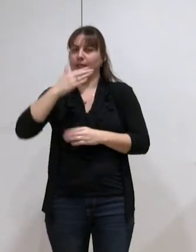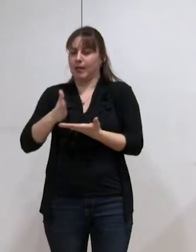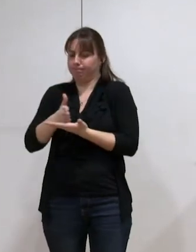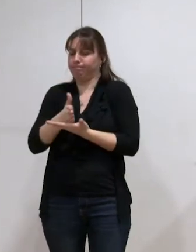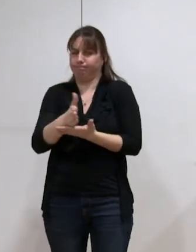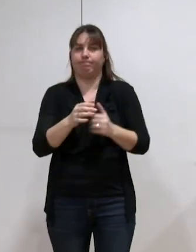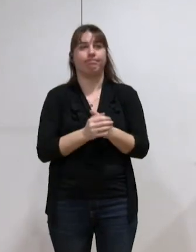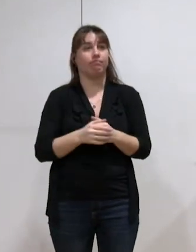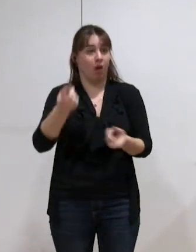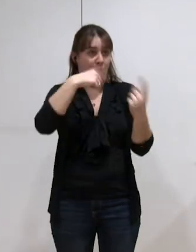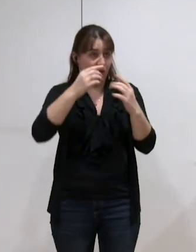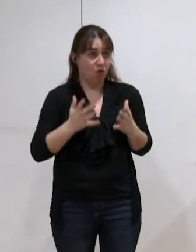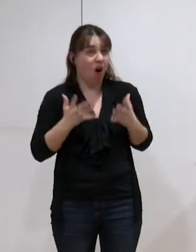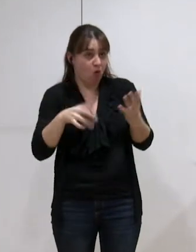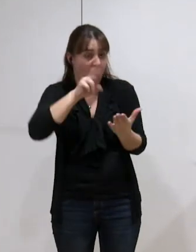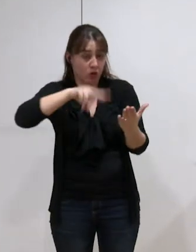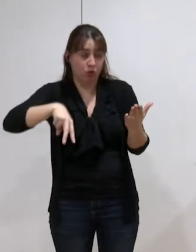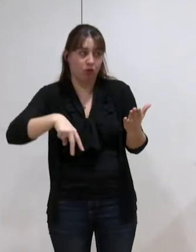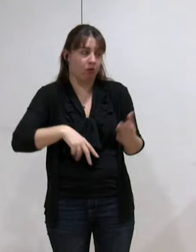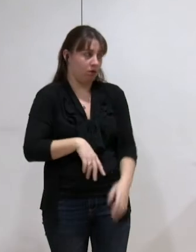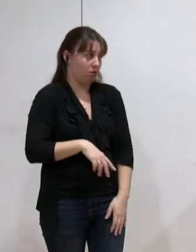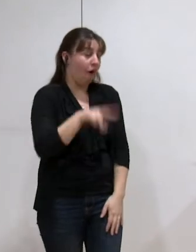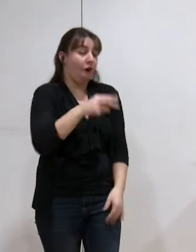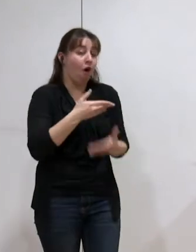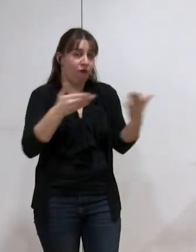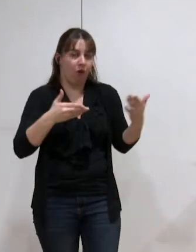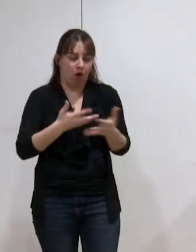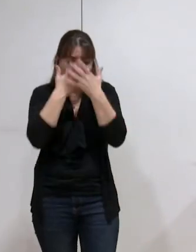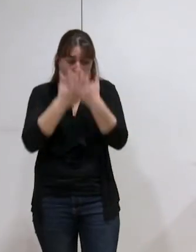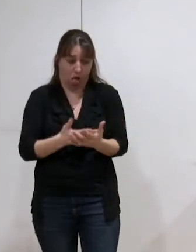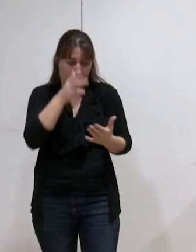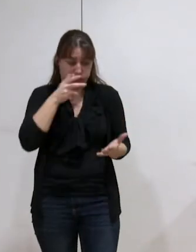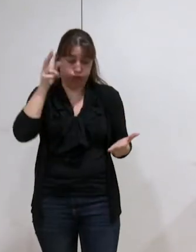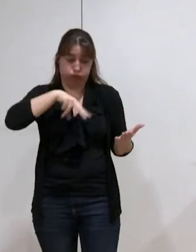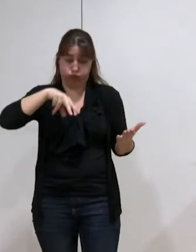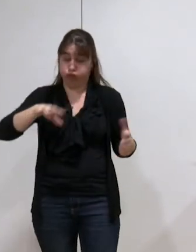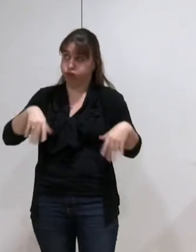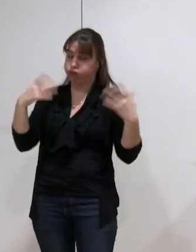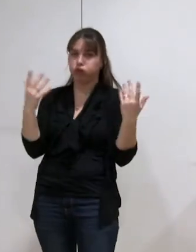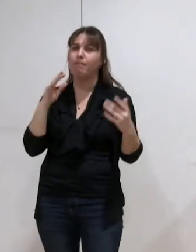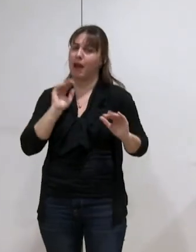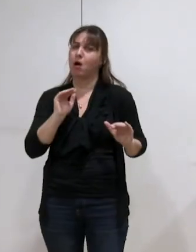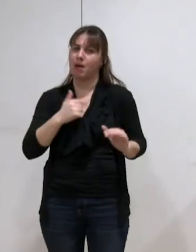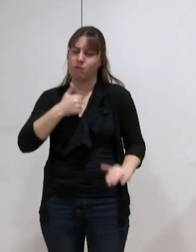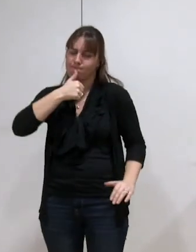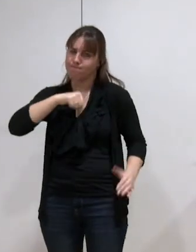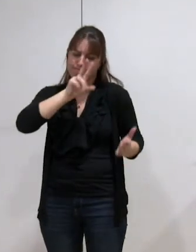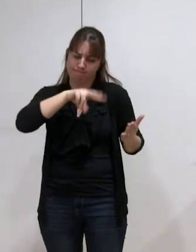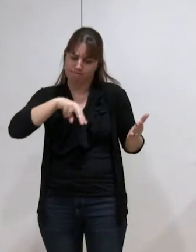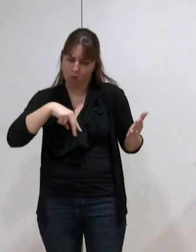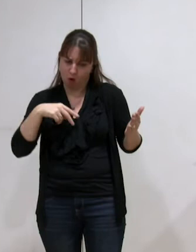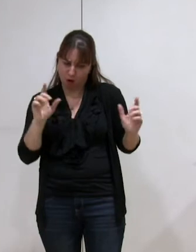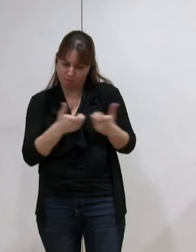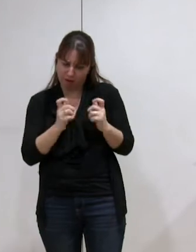pour ceux qui ont eu le courage de le lire, parce que je vous avoue que c'est un petit peu serjoint, on constate quand même des choses un petit peu surprenantes ou nouvelles, enfin pour moi,